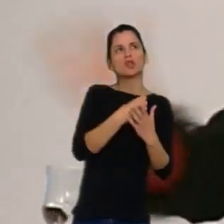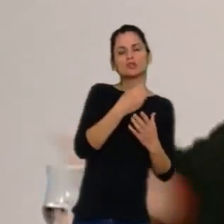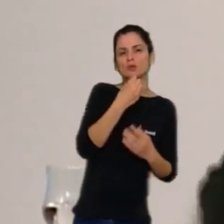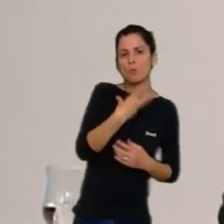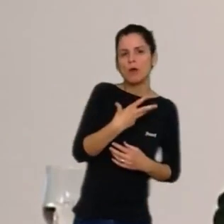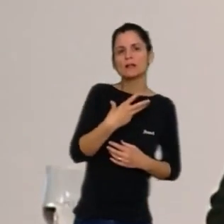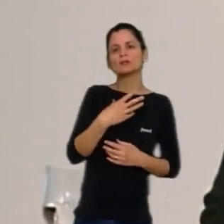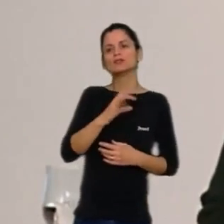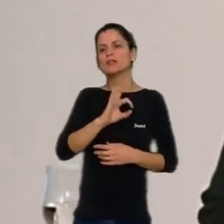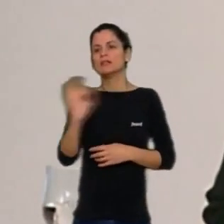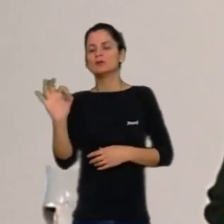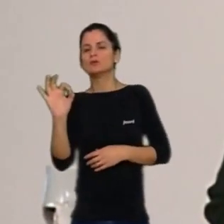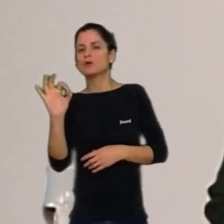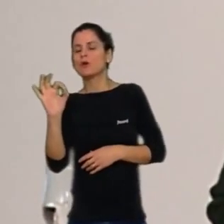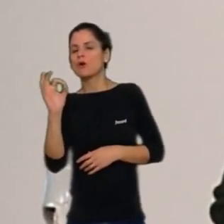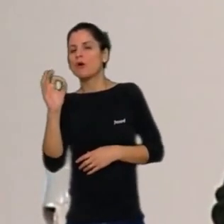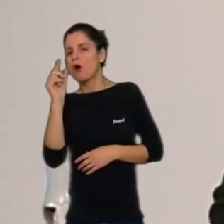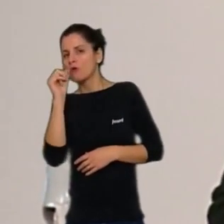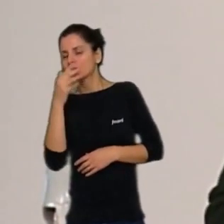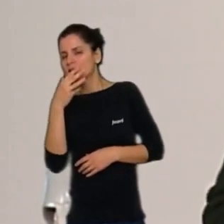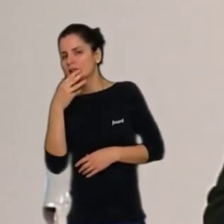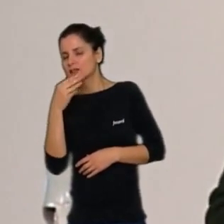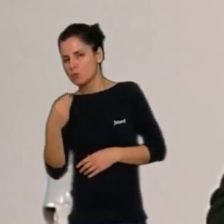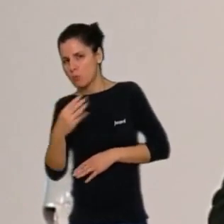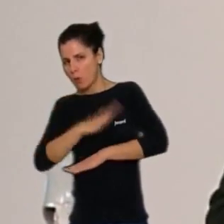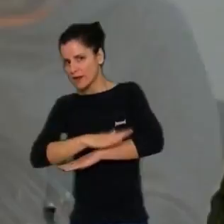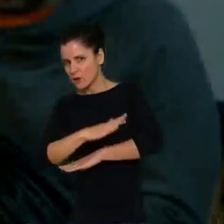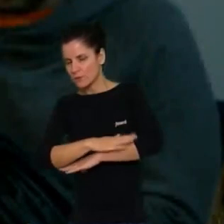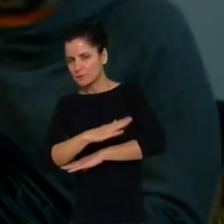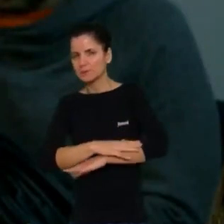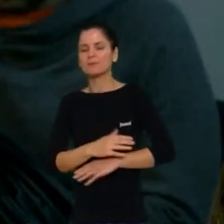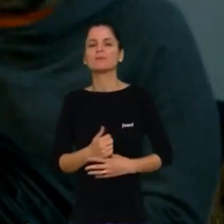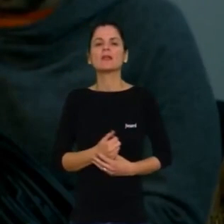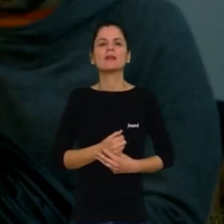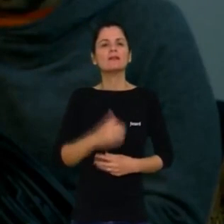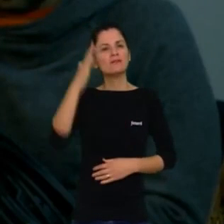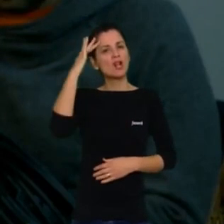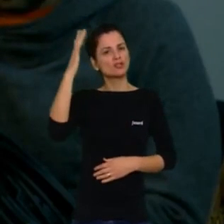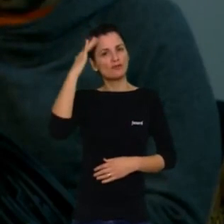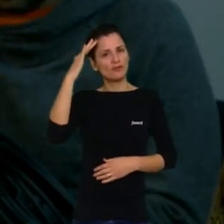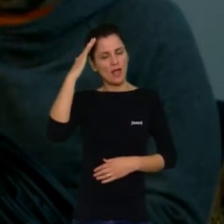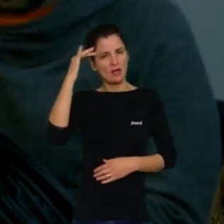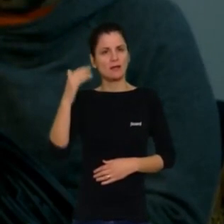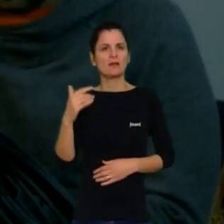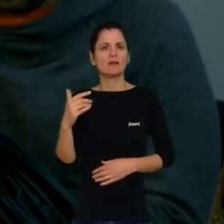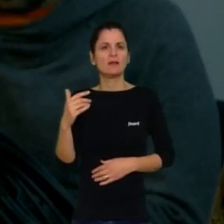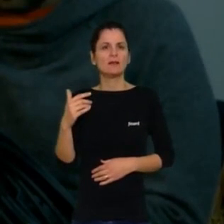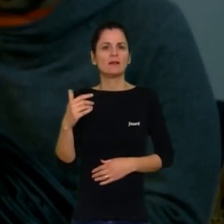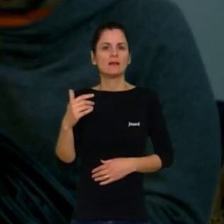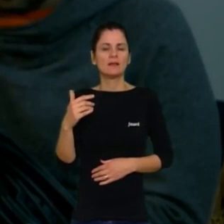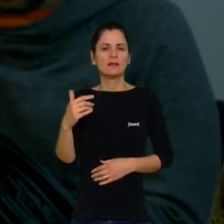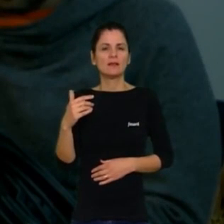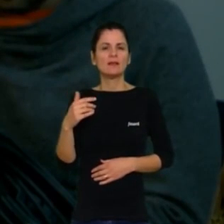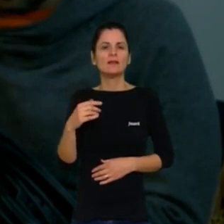hombres son buenos, algunos hombres no son buenos. Aristoteles se deixa fora conscientment una,